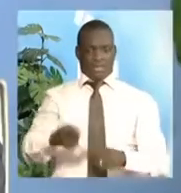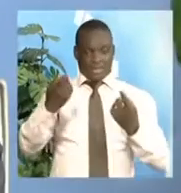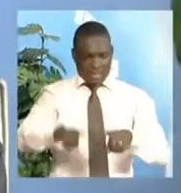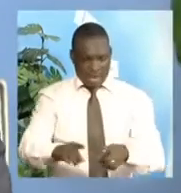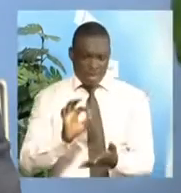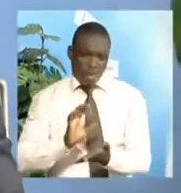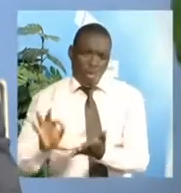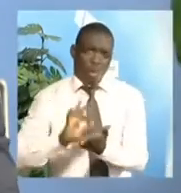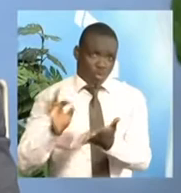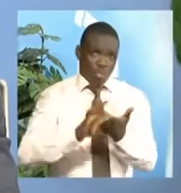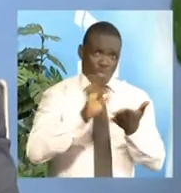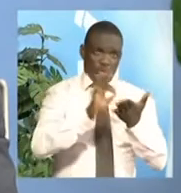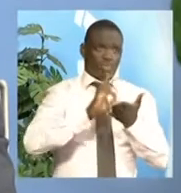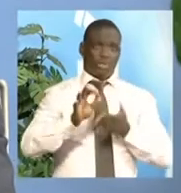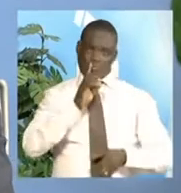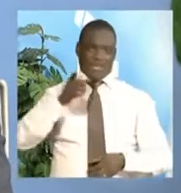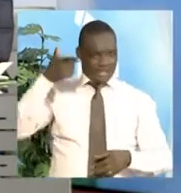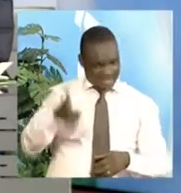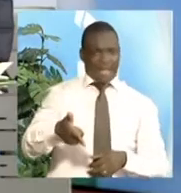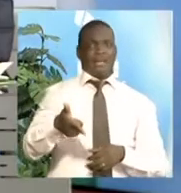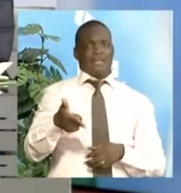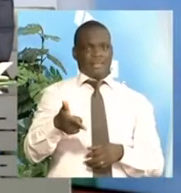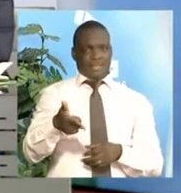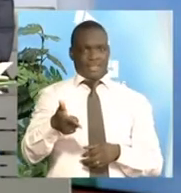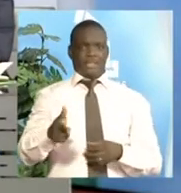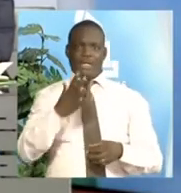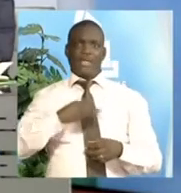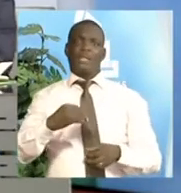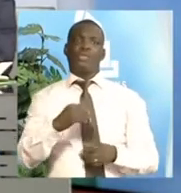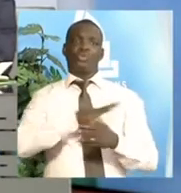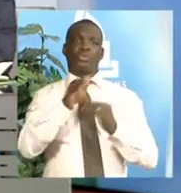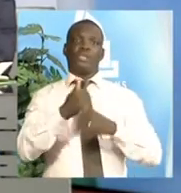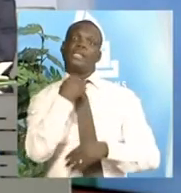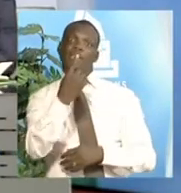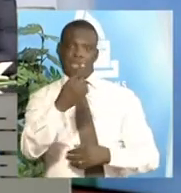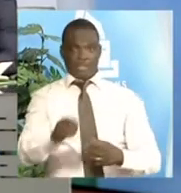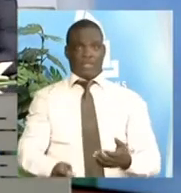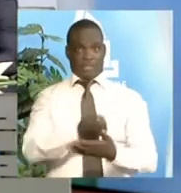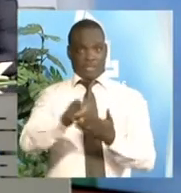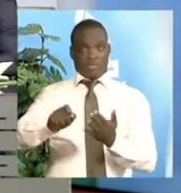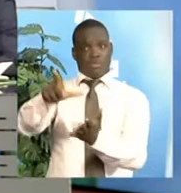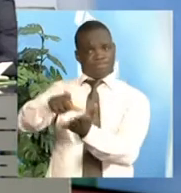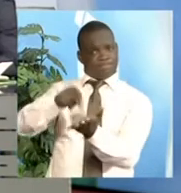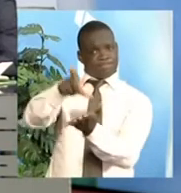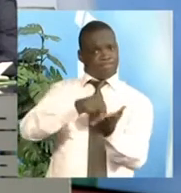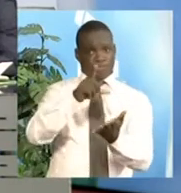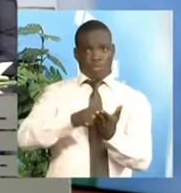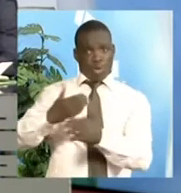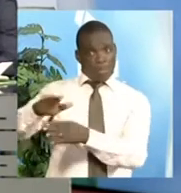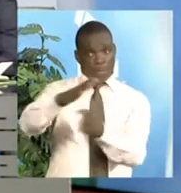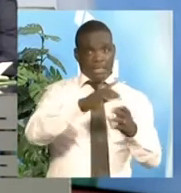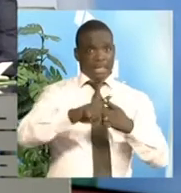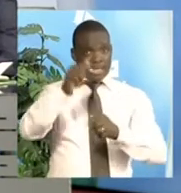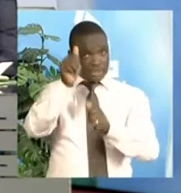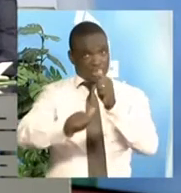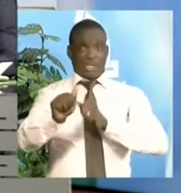et que ce qu'ils disent est contenu dans ce procès verbal qui est édité en autant d'exemplaires qu'il y a de représentants dans le bureau